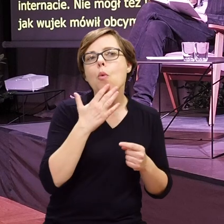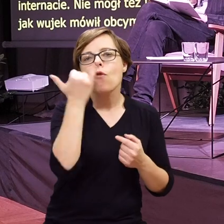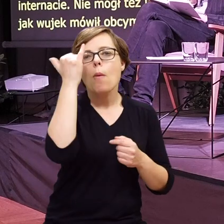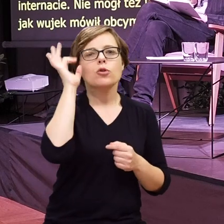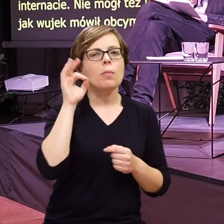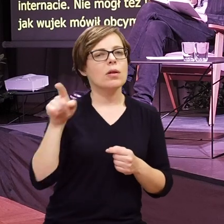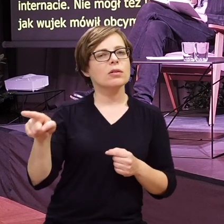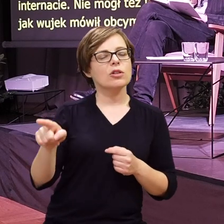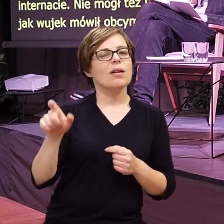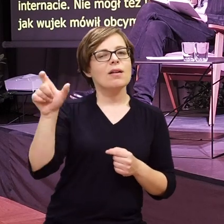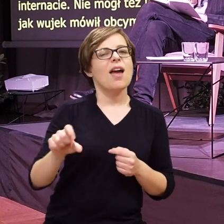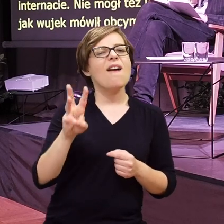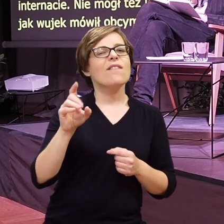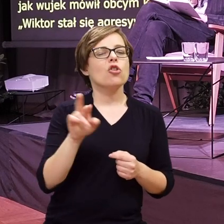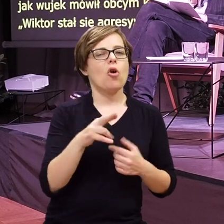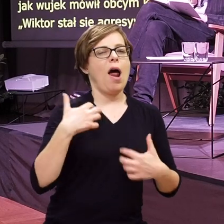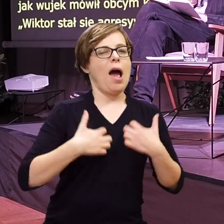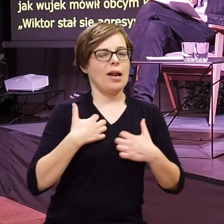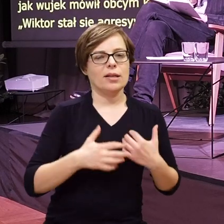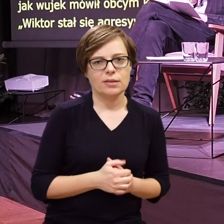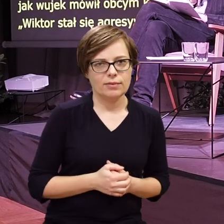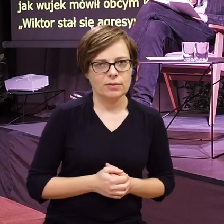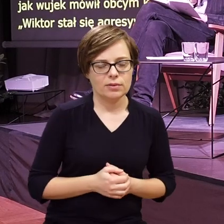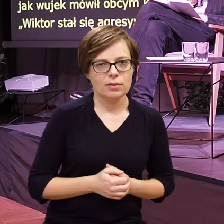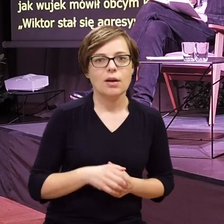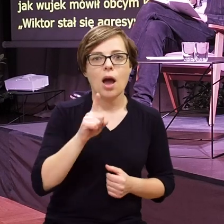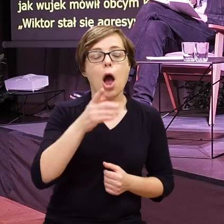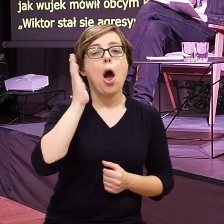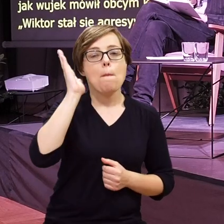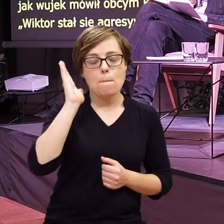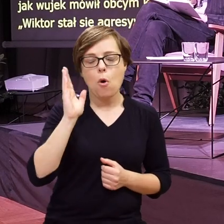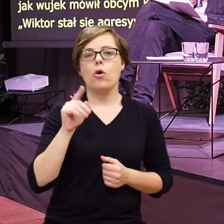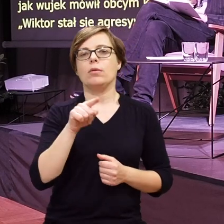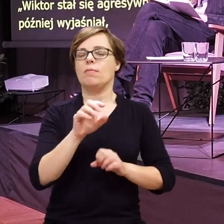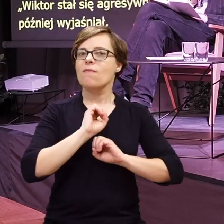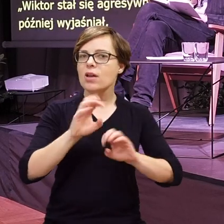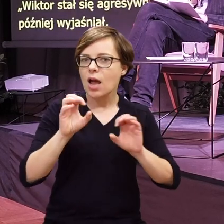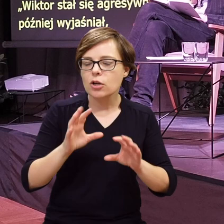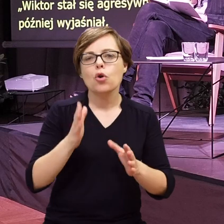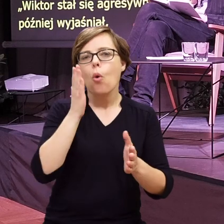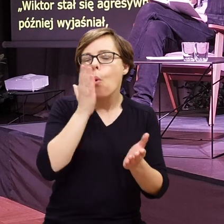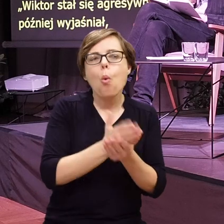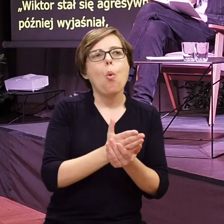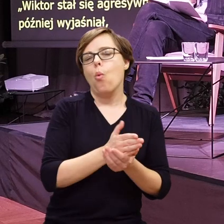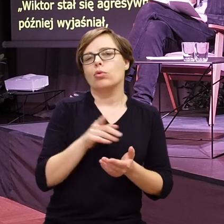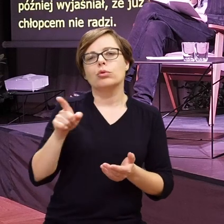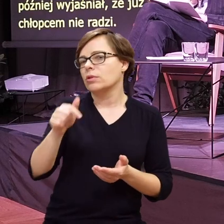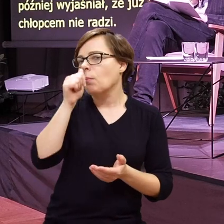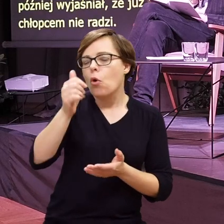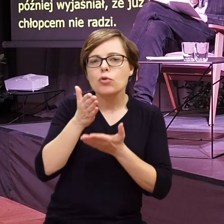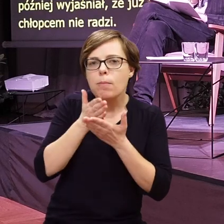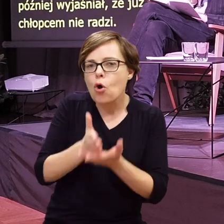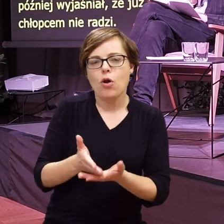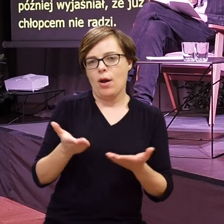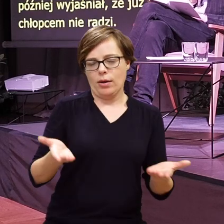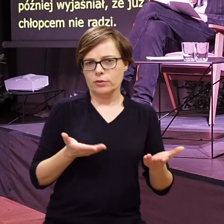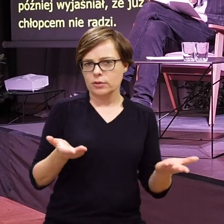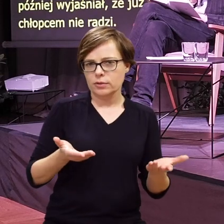Wiktor stał się agresywny. Ani jak później wyjaśniał, że już sobie z chłopcem nie radzi.